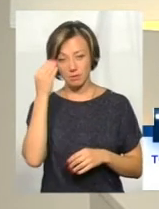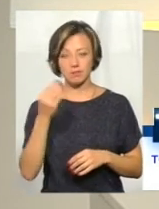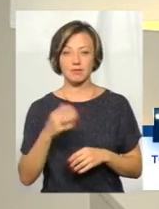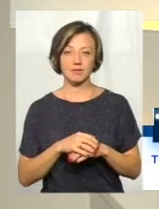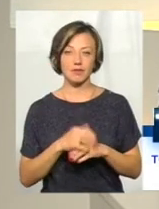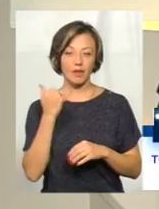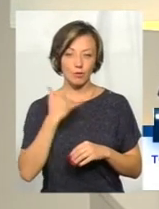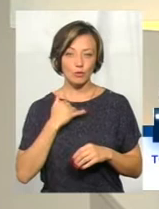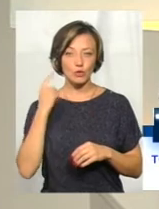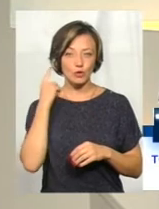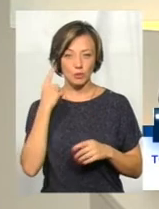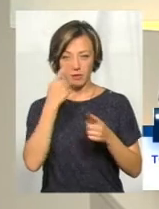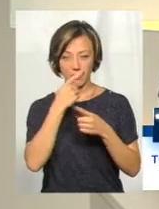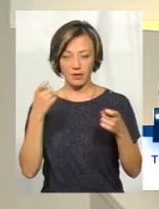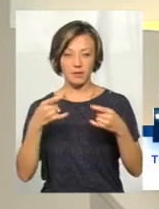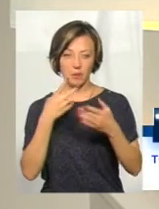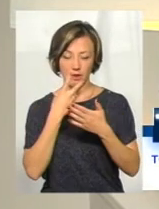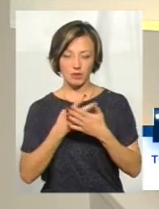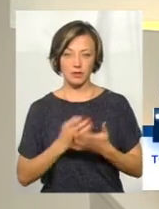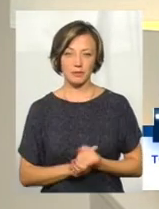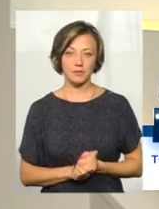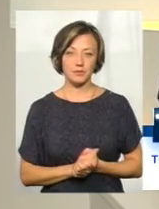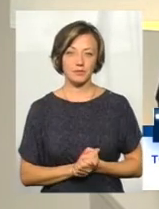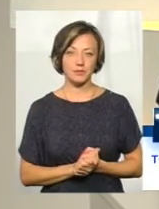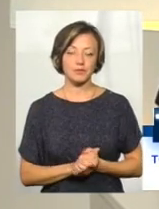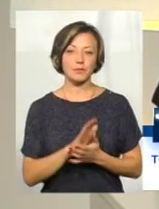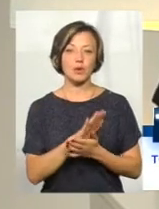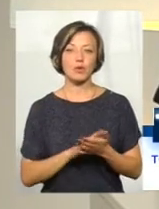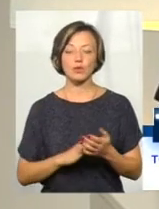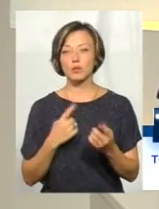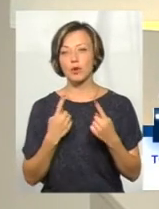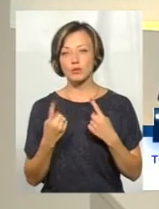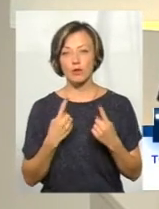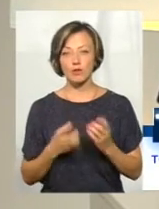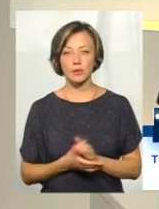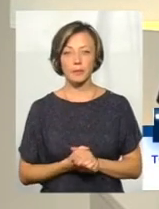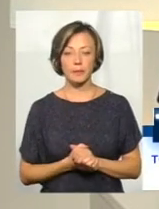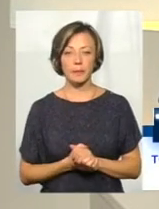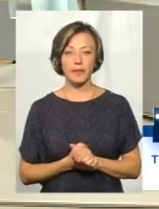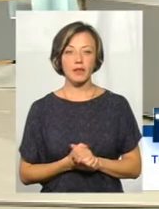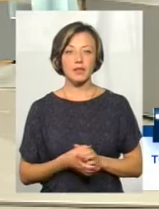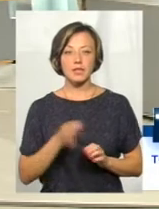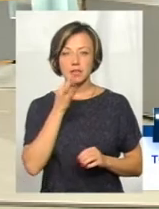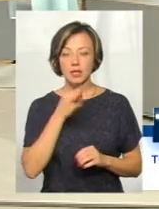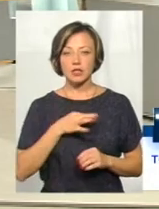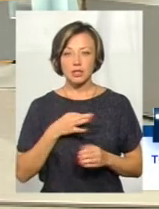і ми почуємо їх і в ефірі. Телефони бачите на своїх екранах, а ми продовжуємо розмову. Скажіть, якщо